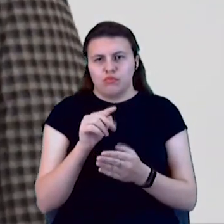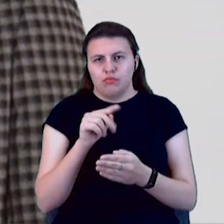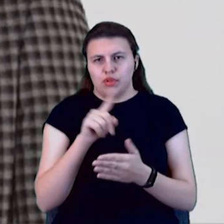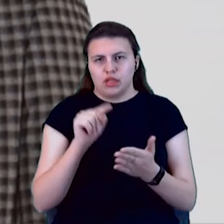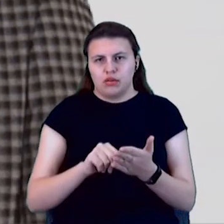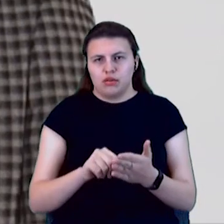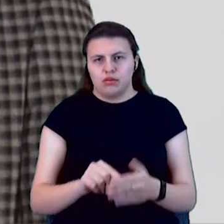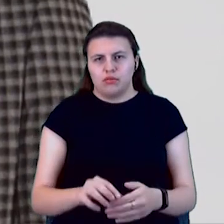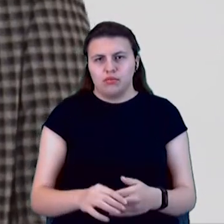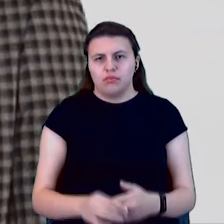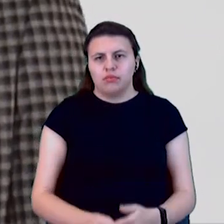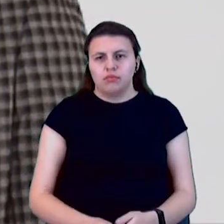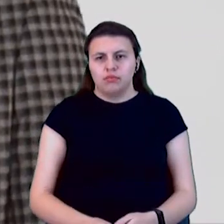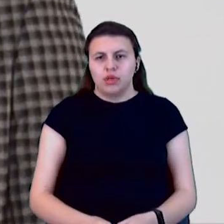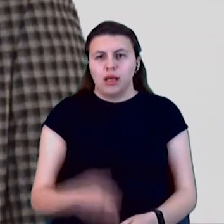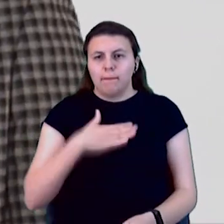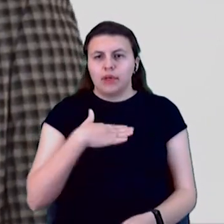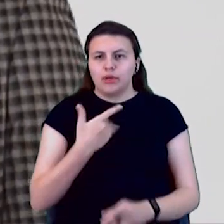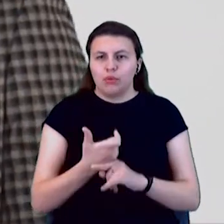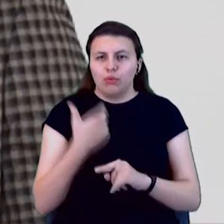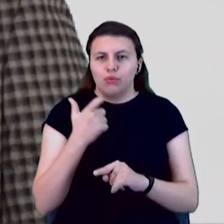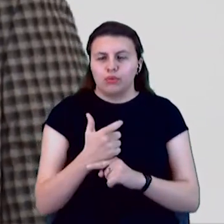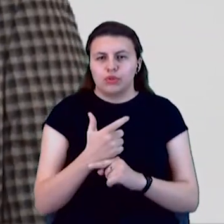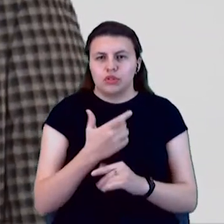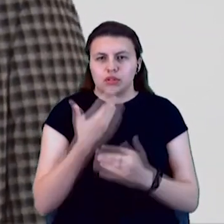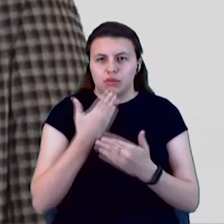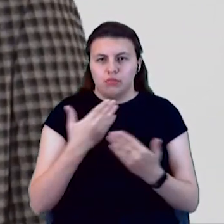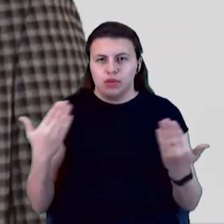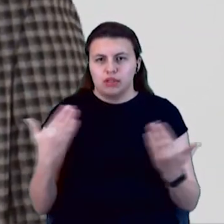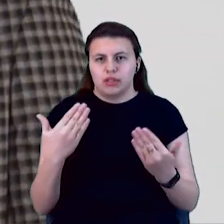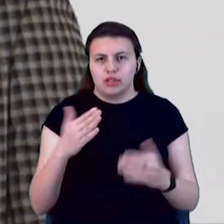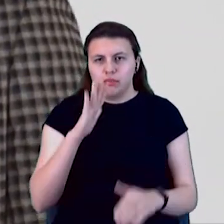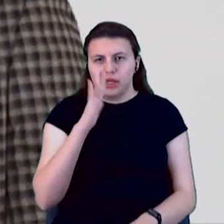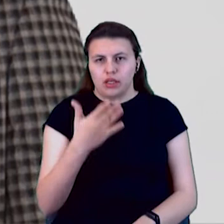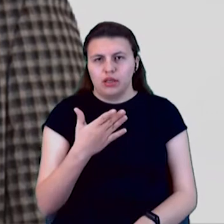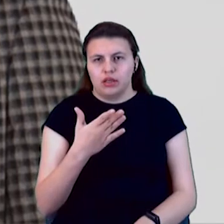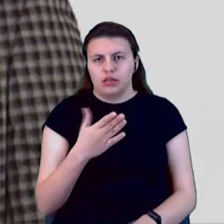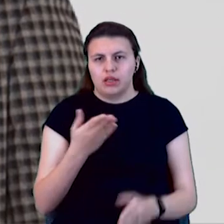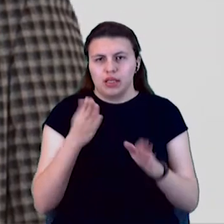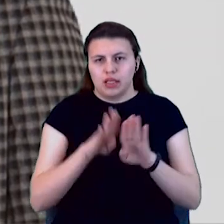Ми дуже за останні п'ять років багато інфраструктурних проєктів закрили бюджет Краматорського.